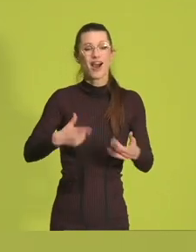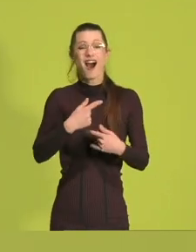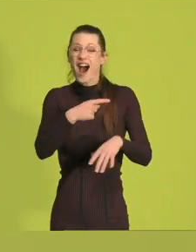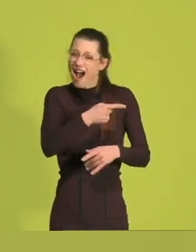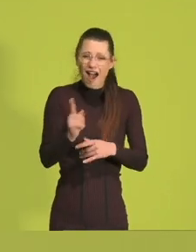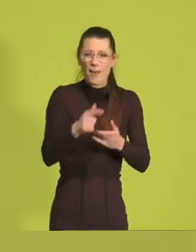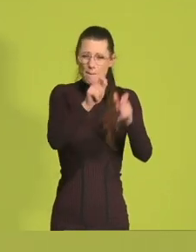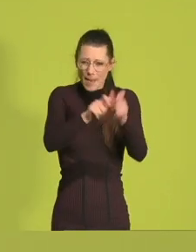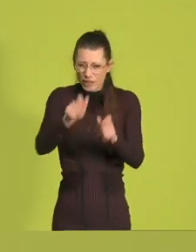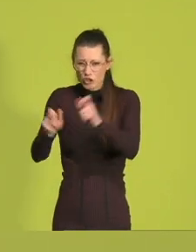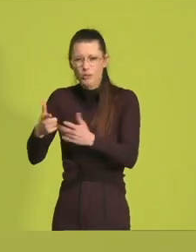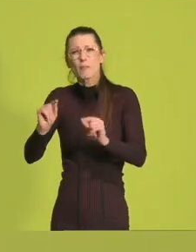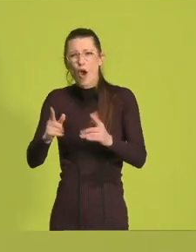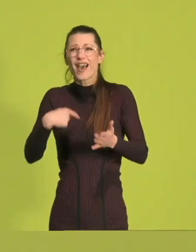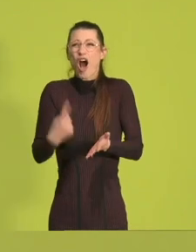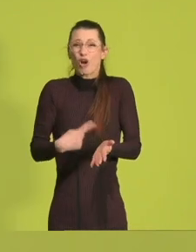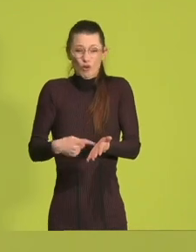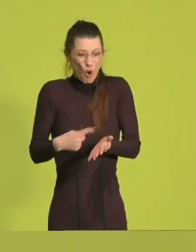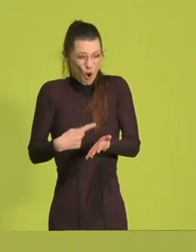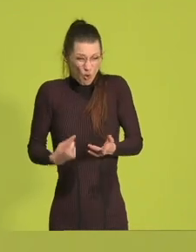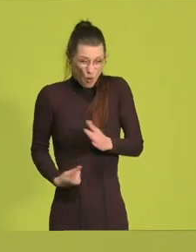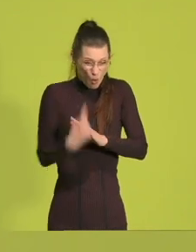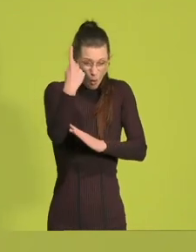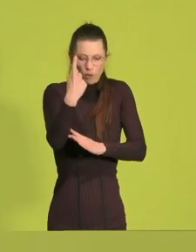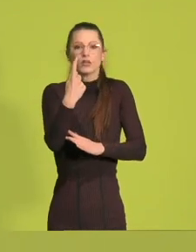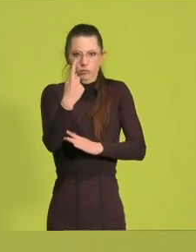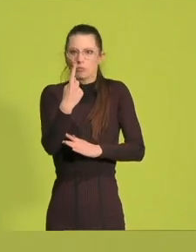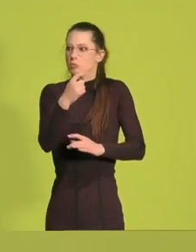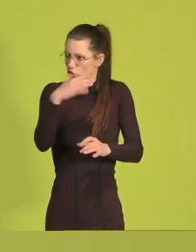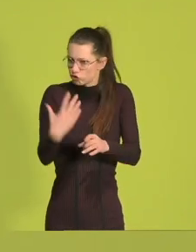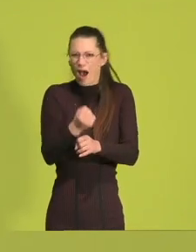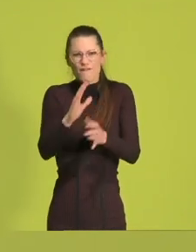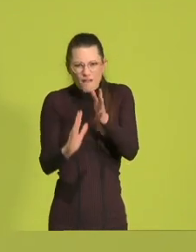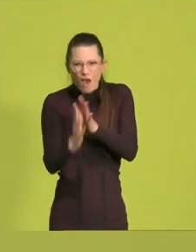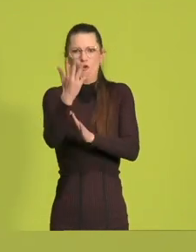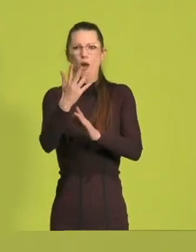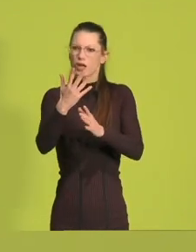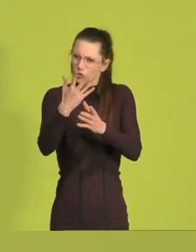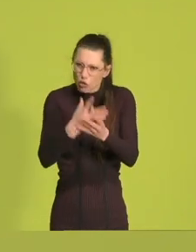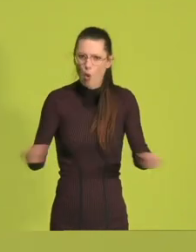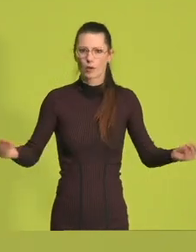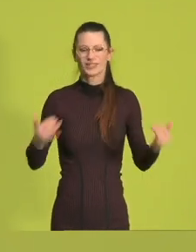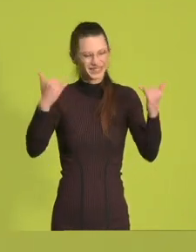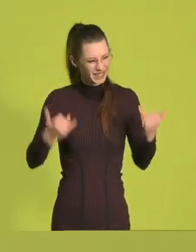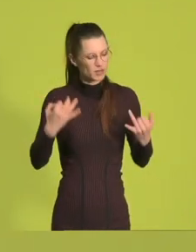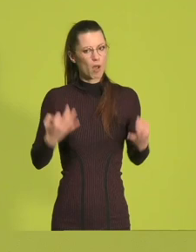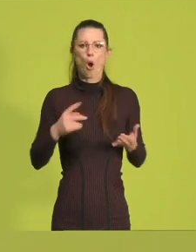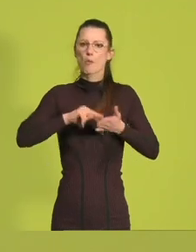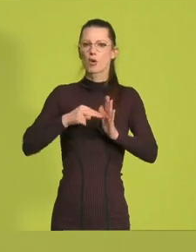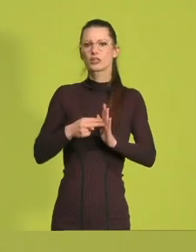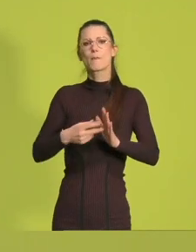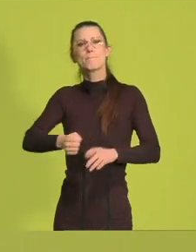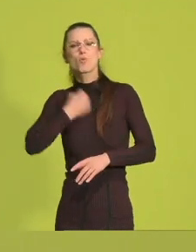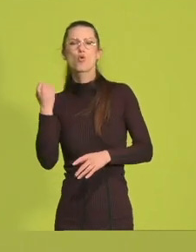um die großen Herausforderungen, vor denen wir stehen, eben erfolgreich zu meistern. Dafür braucht es jetzt eine Politik, die mit Mut